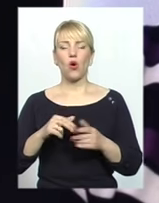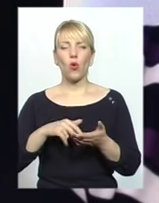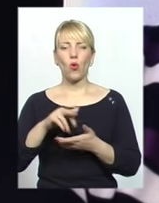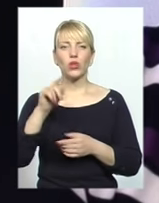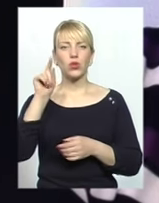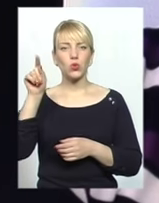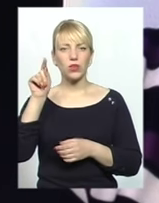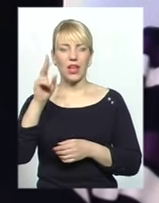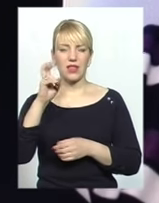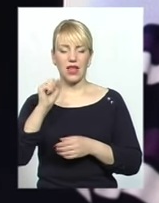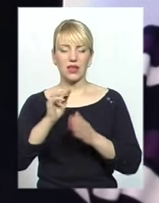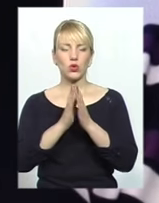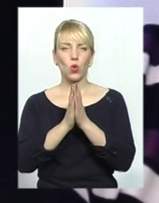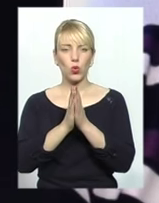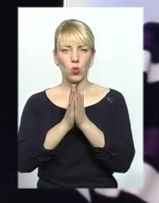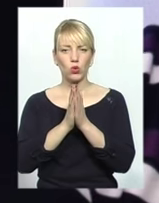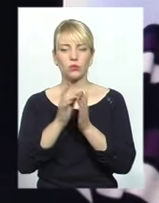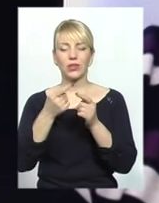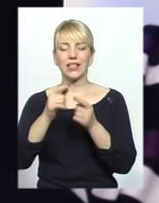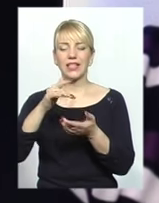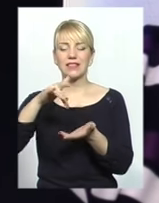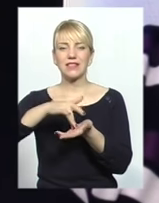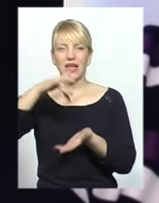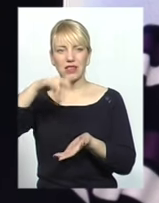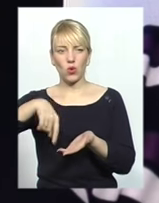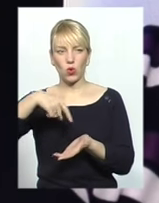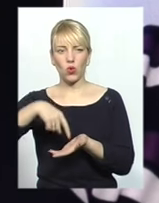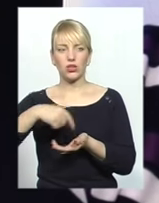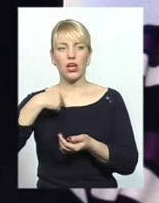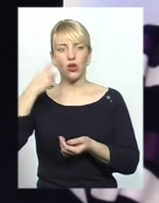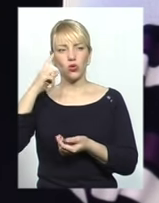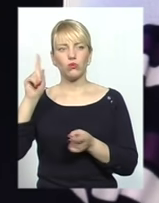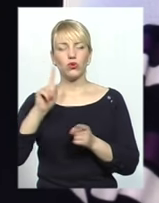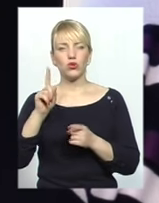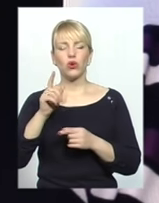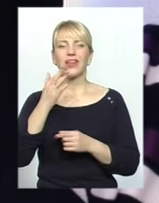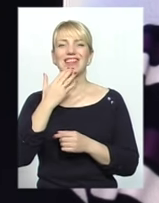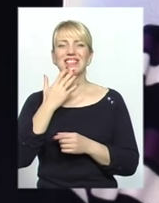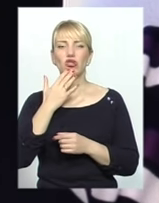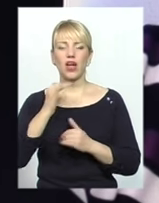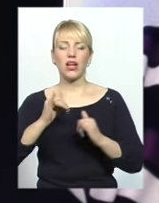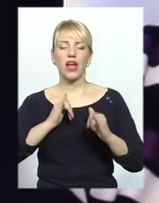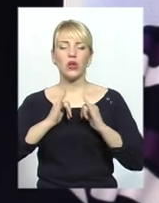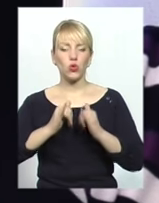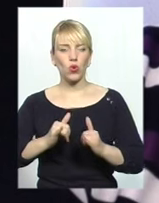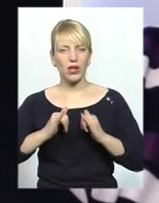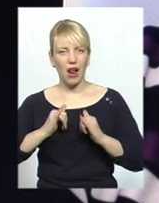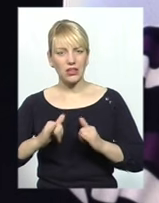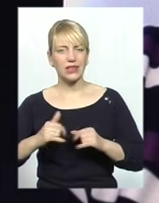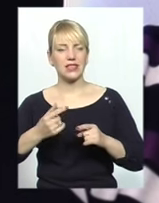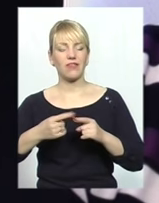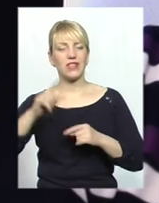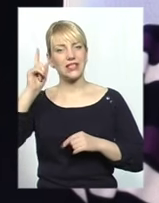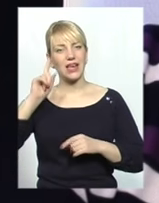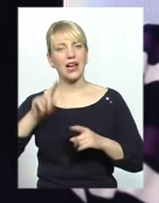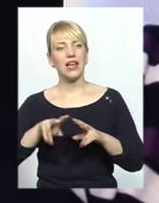це, знову ж, знаходиться в центрі міста. Тому я думаю, що національна толерантність в Ізраїлі, це, мабуть, теж щось, що